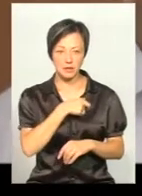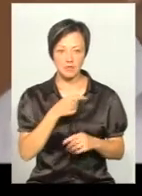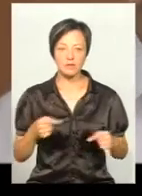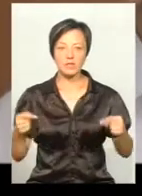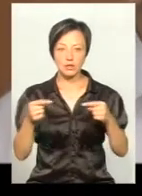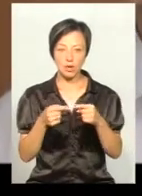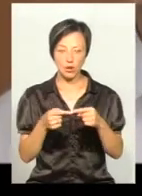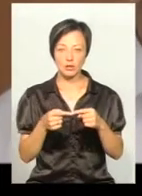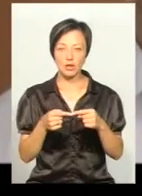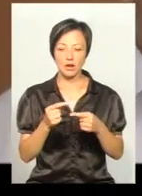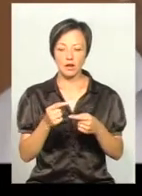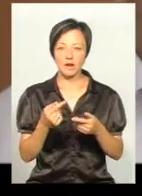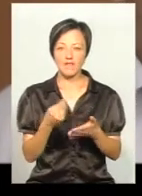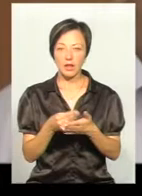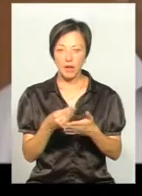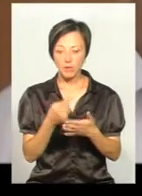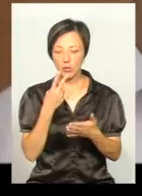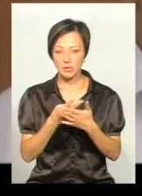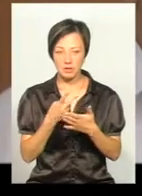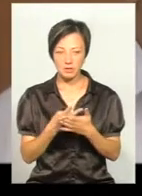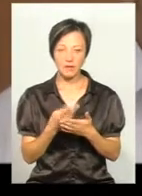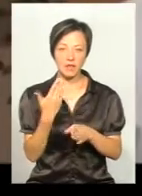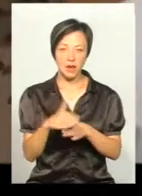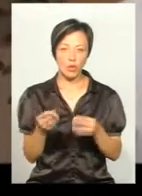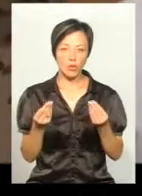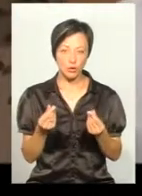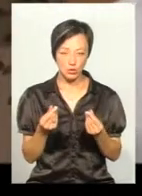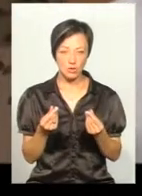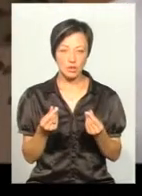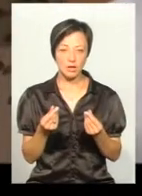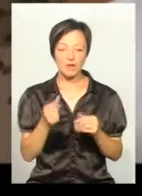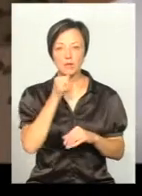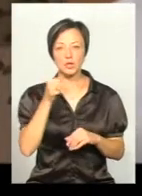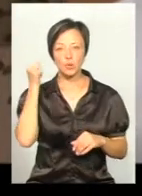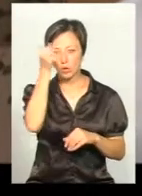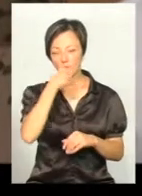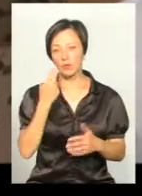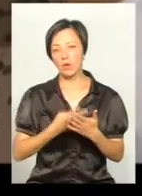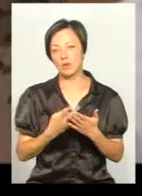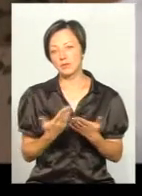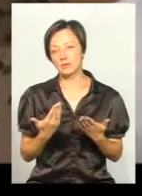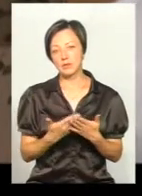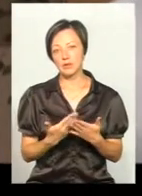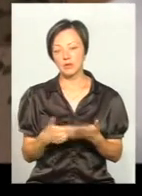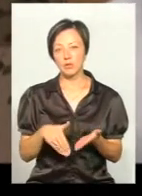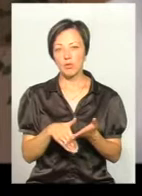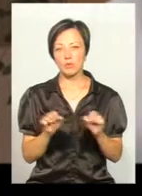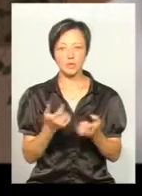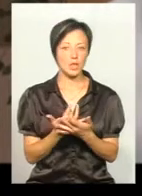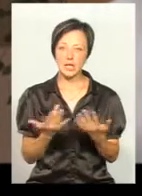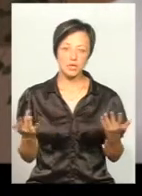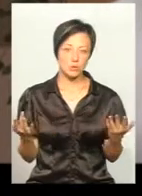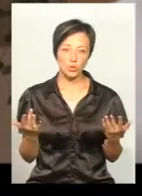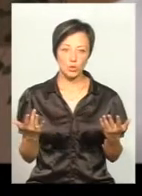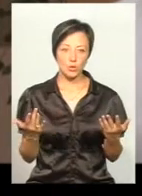визначають відповідні фінансові показники, вділяють відповідні кошти. Показують, минулі роки десь ця допомога може бути різною,